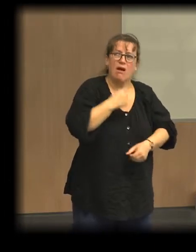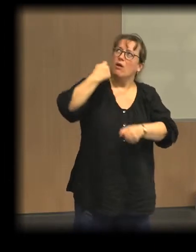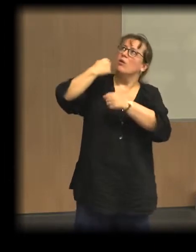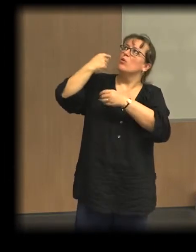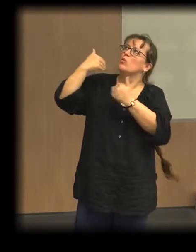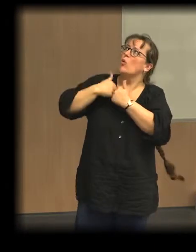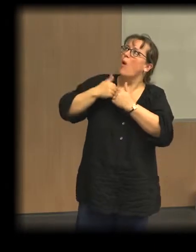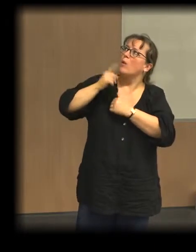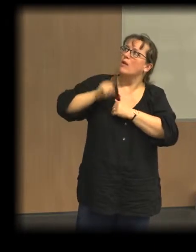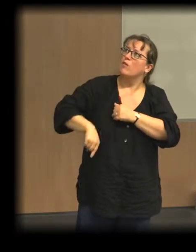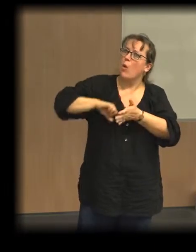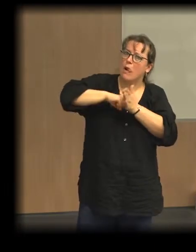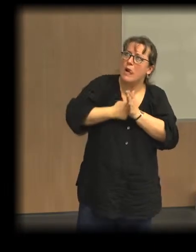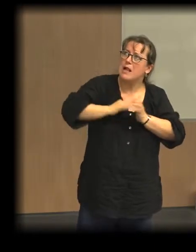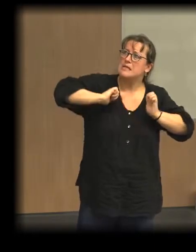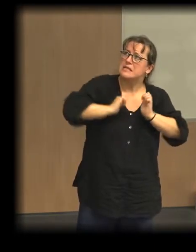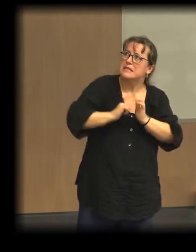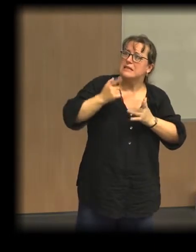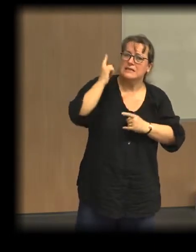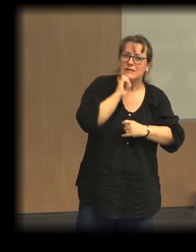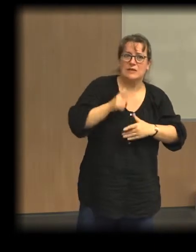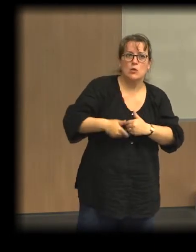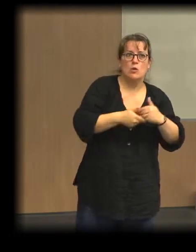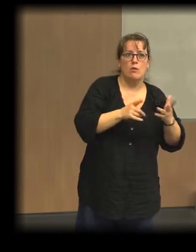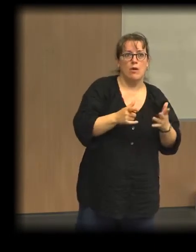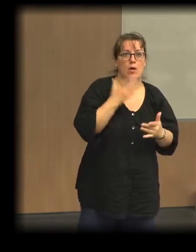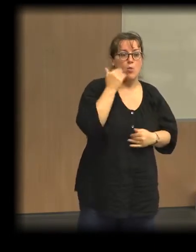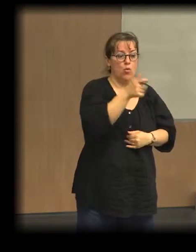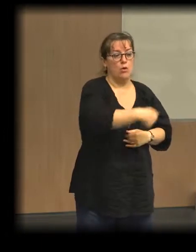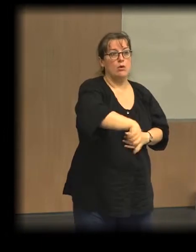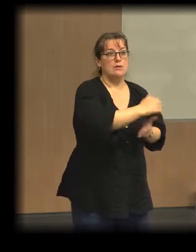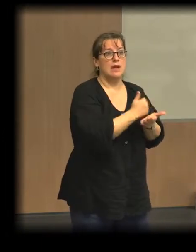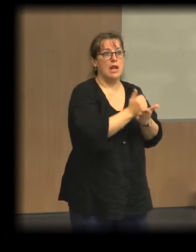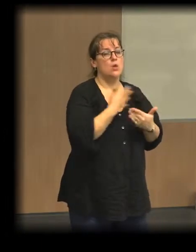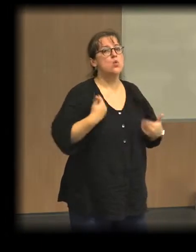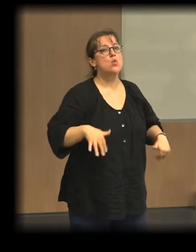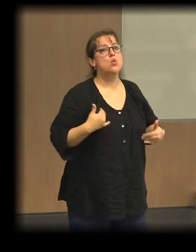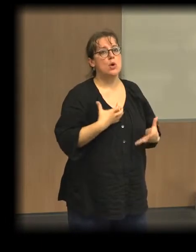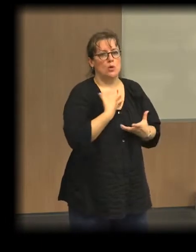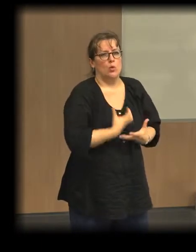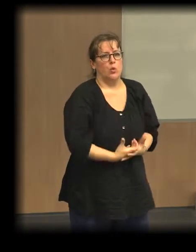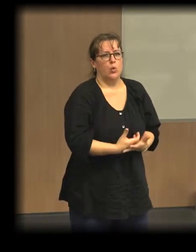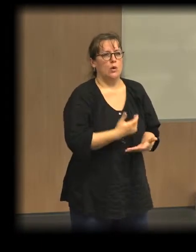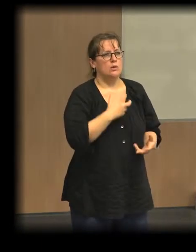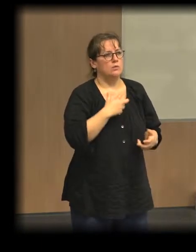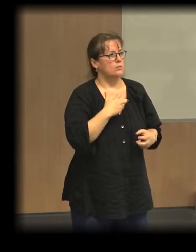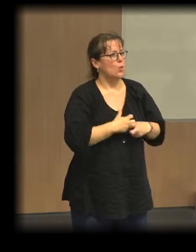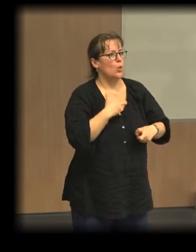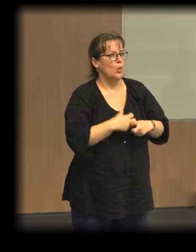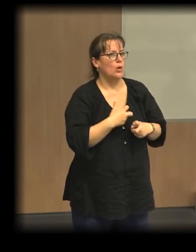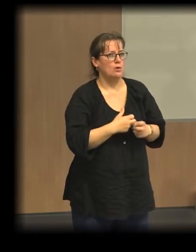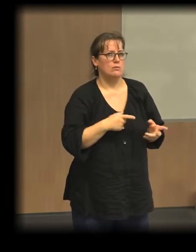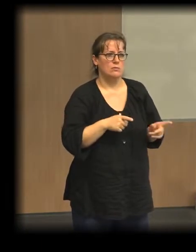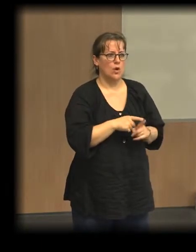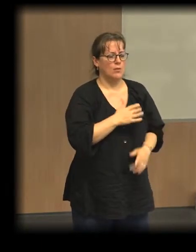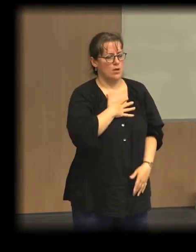véritablement à les soutenir et à leur permettre d'avoir les possibilités d'action qu'ils souhaiteraient. Donc on voit bien que ce